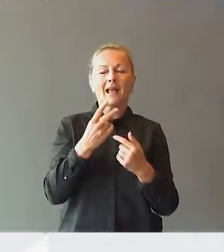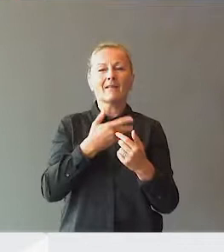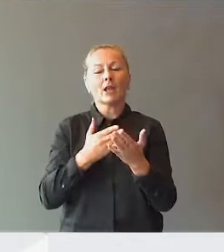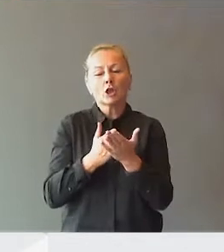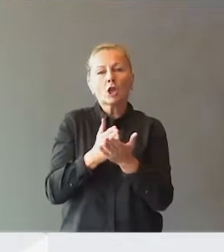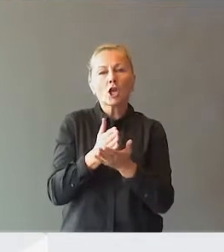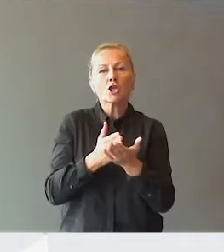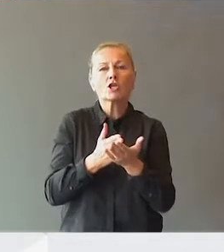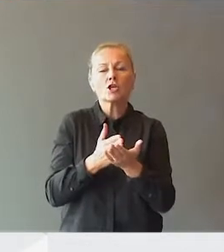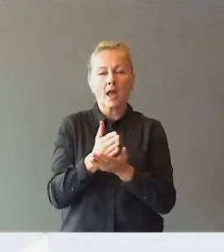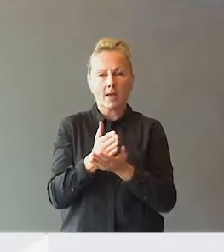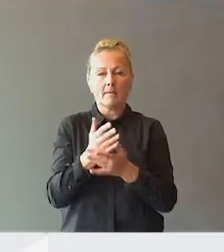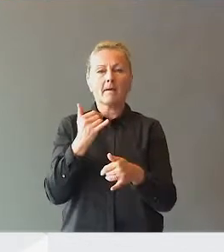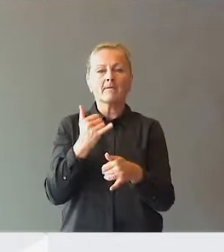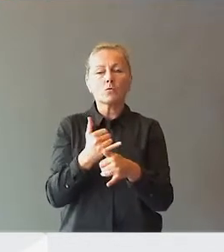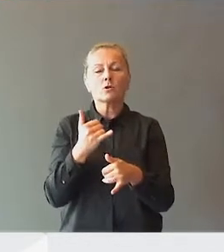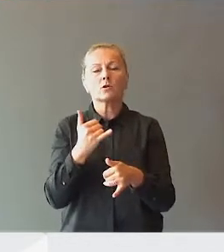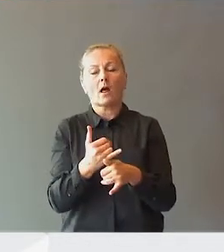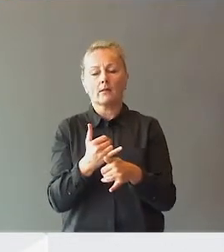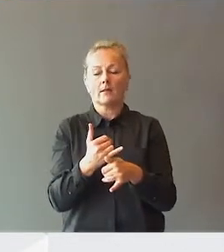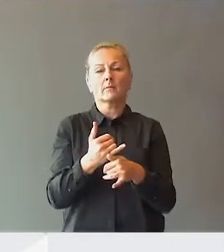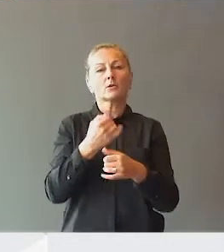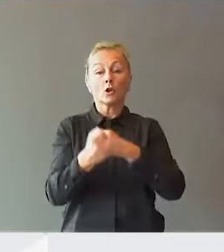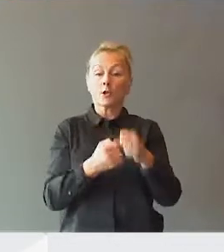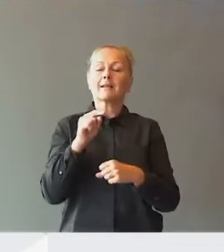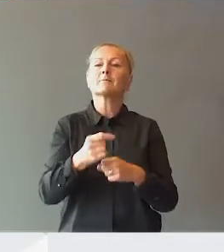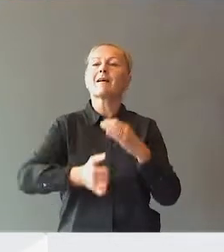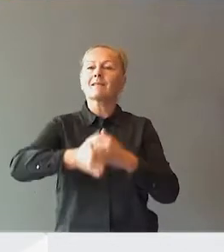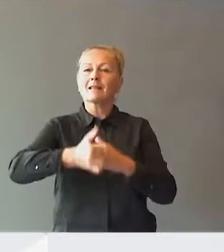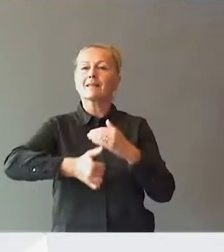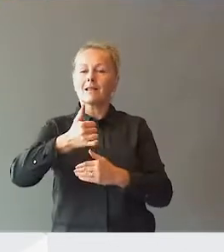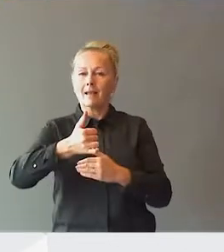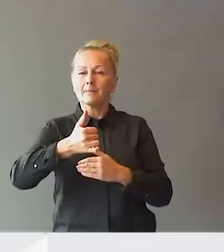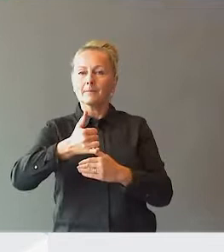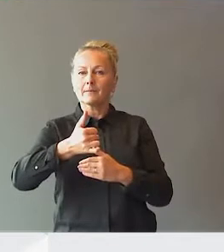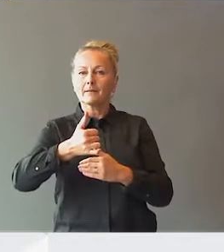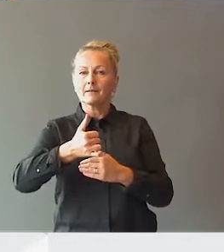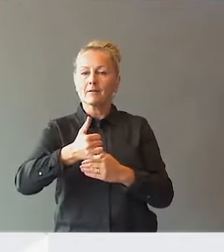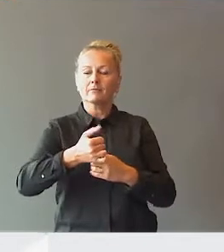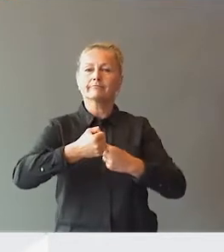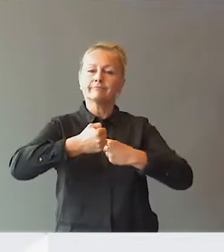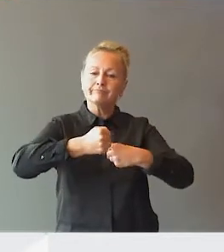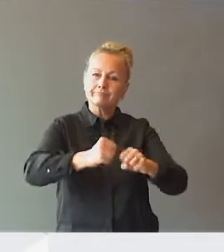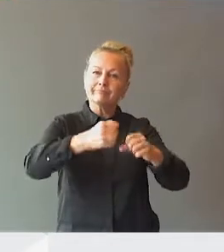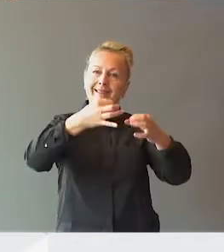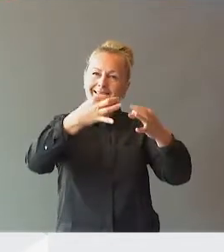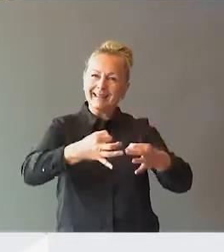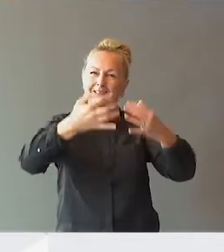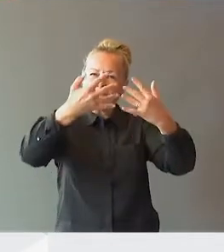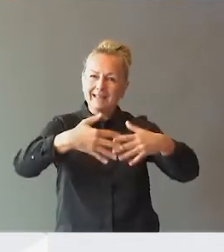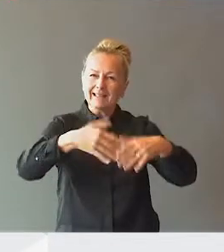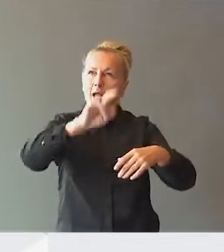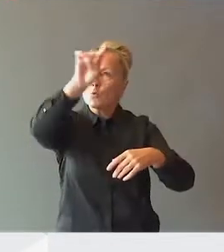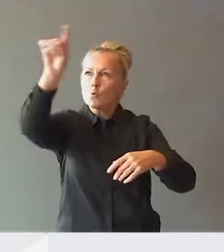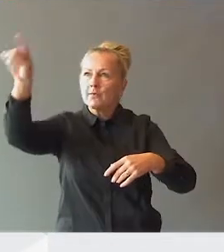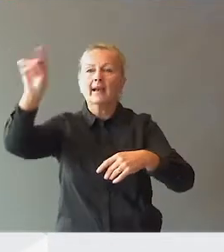nøye på hvordan man da skal gjøre det som er viktig, det er å få ting til å virke ute der